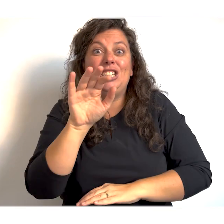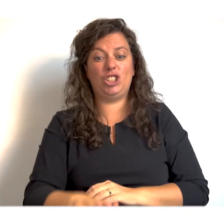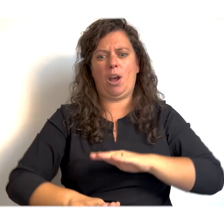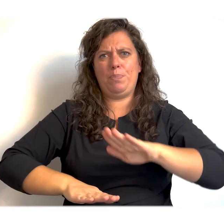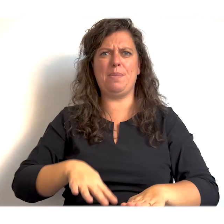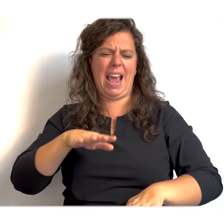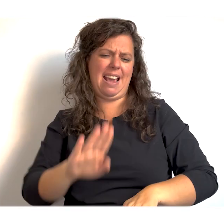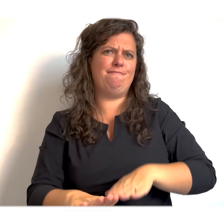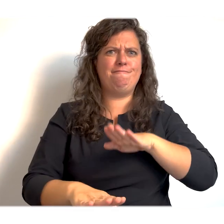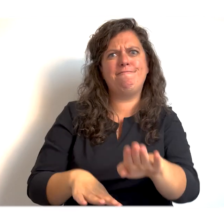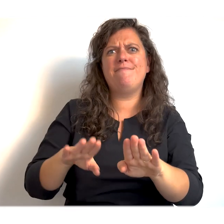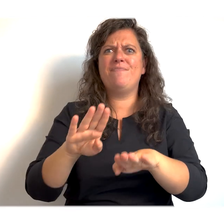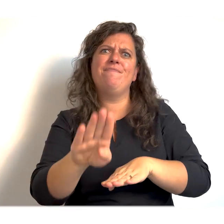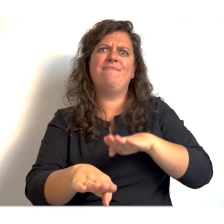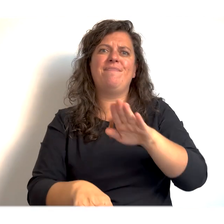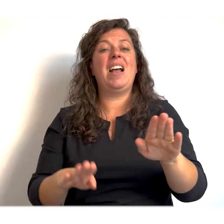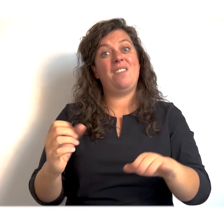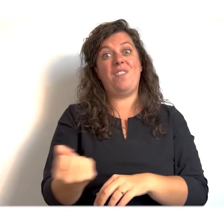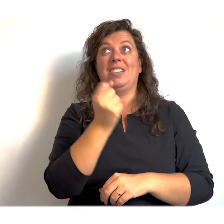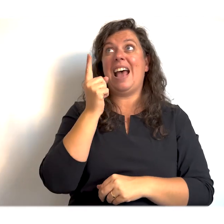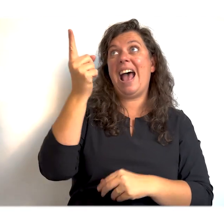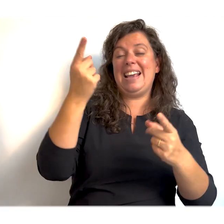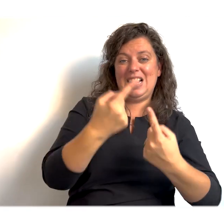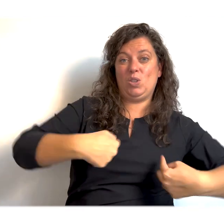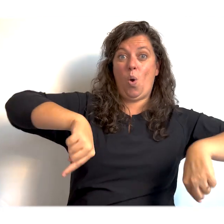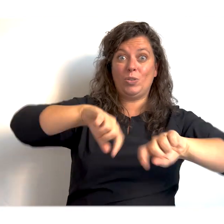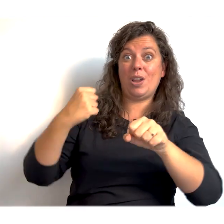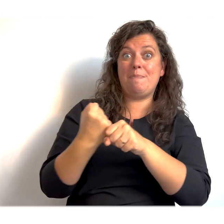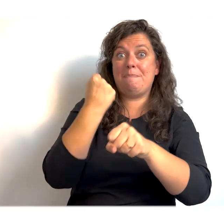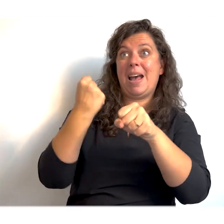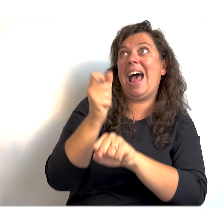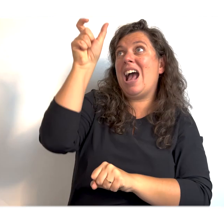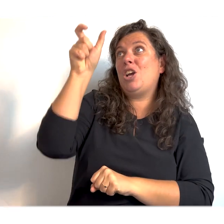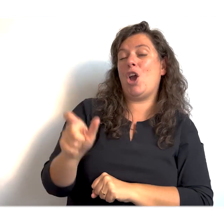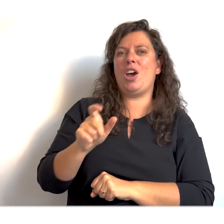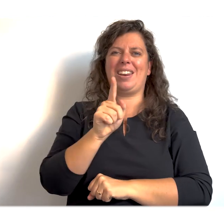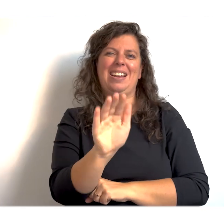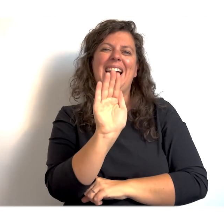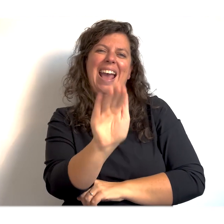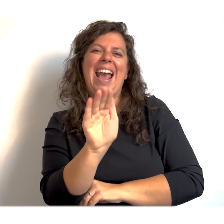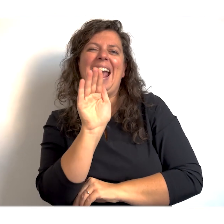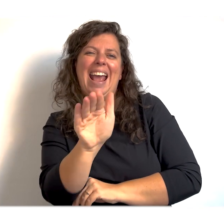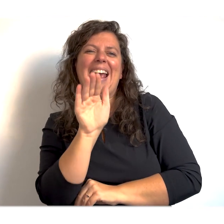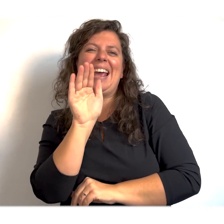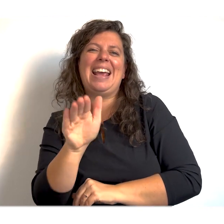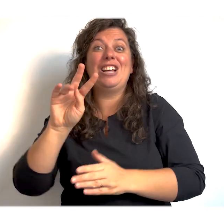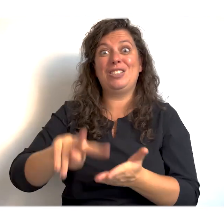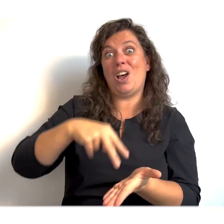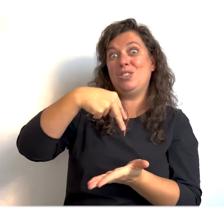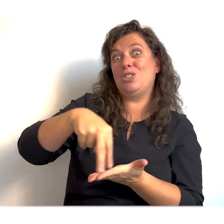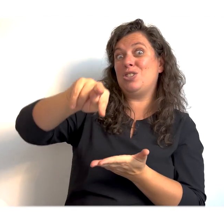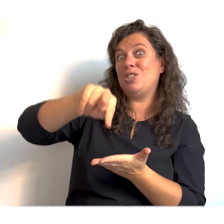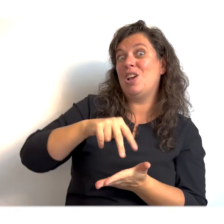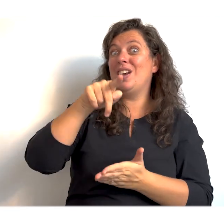stamp je mee, want Hij is onze maker. Hey, dans je